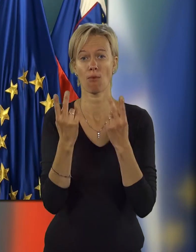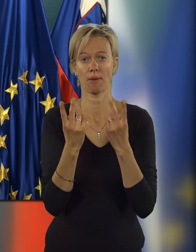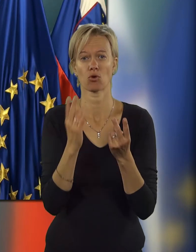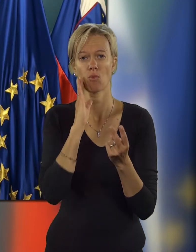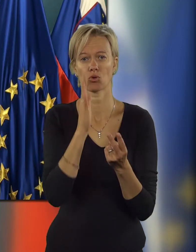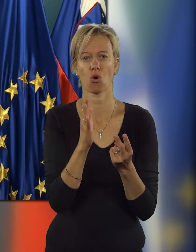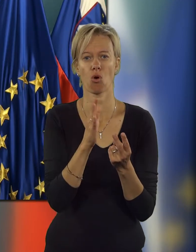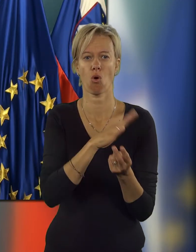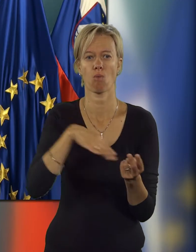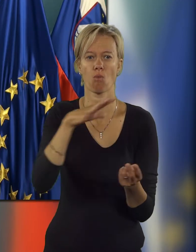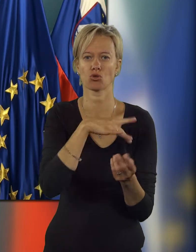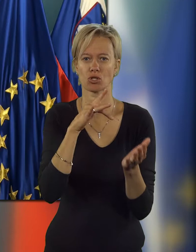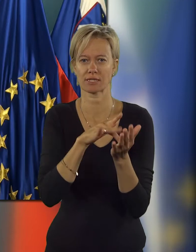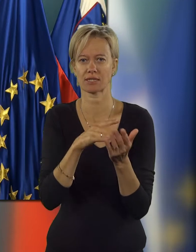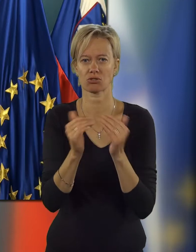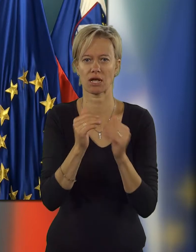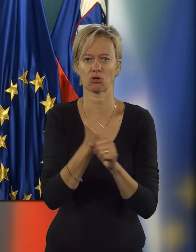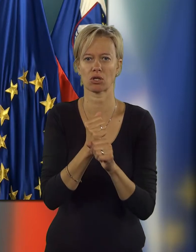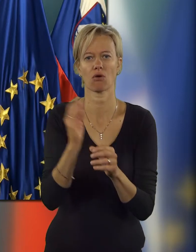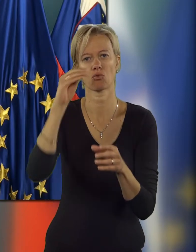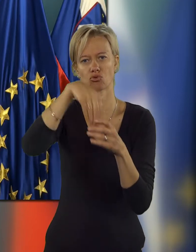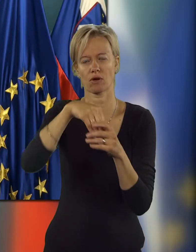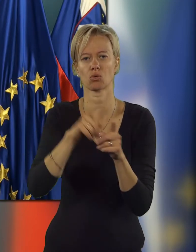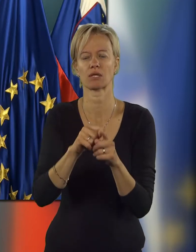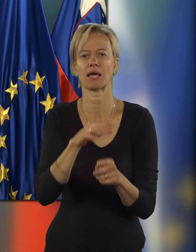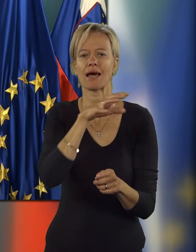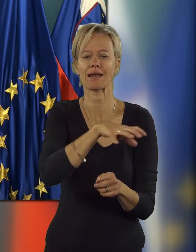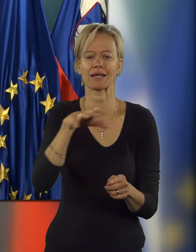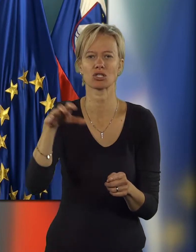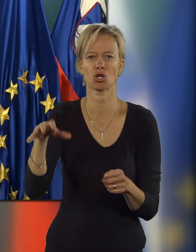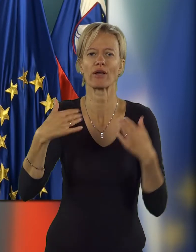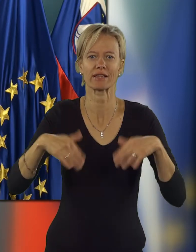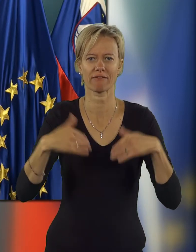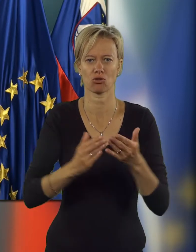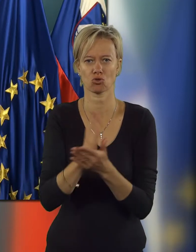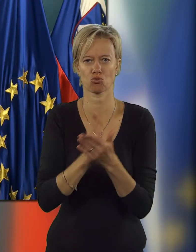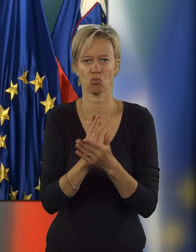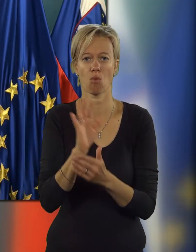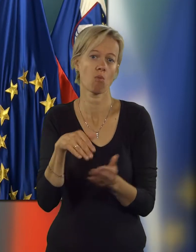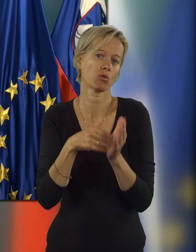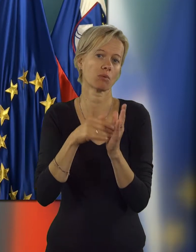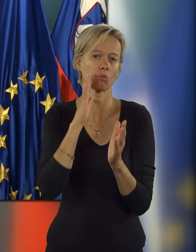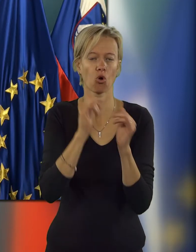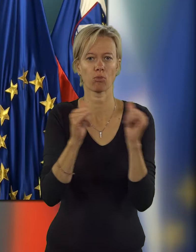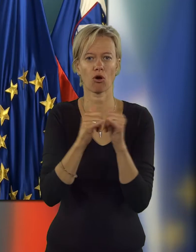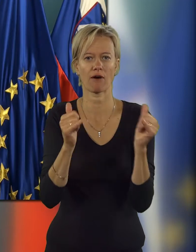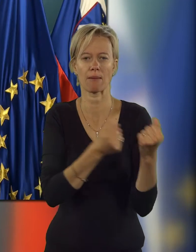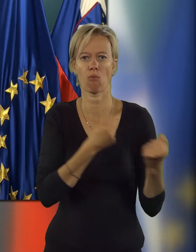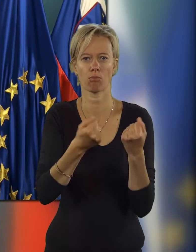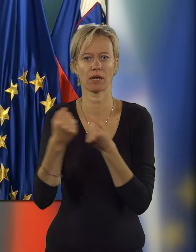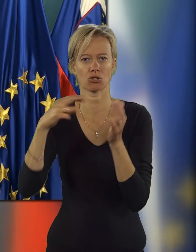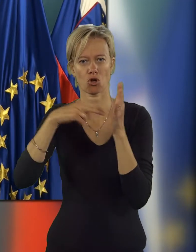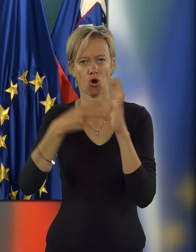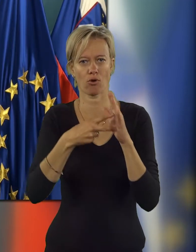Pomembno je, da bodo v močni centri za socialno delo vključevali tudi regijsko interventno službo. Po potrebi bodo oblikovali